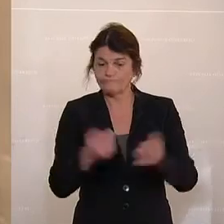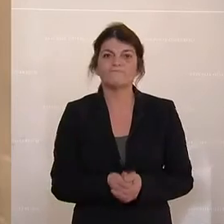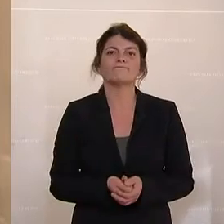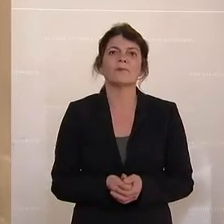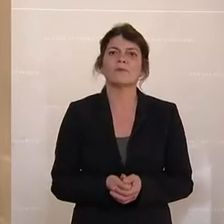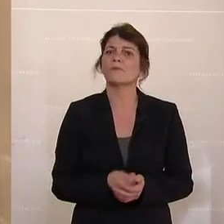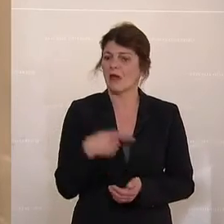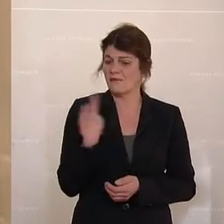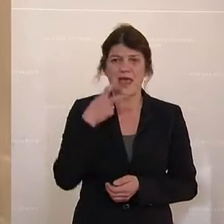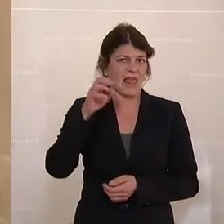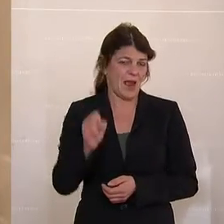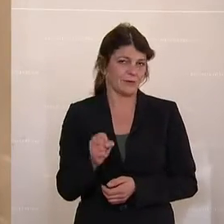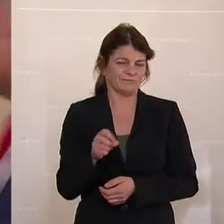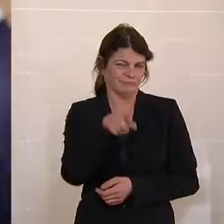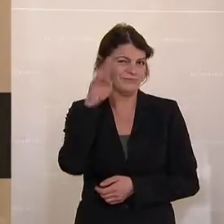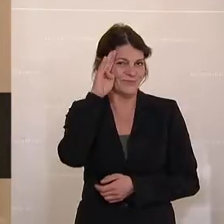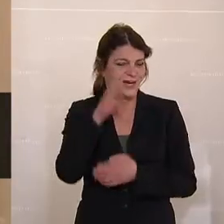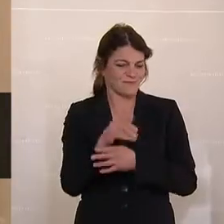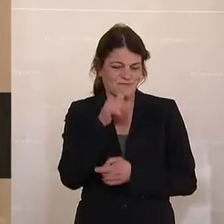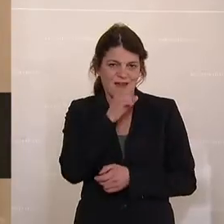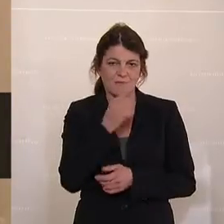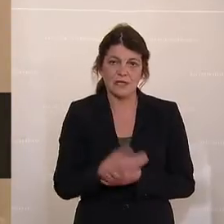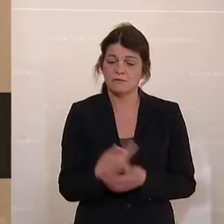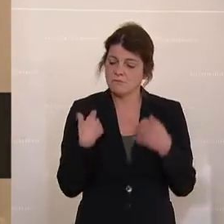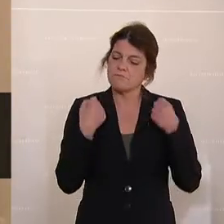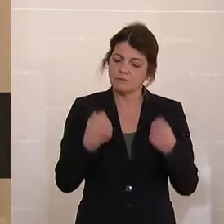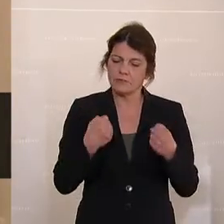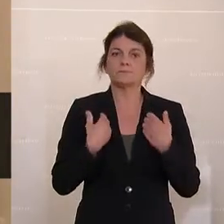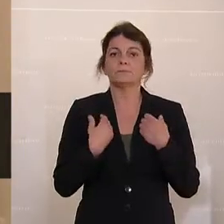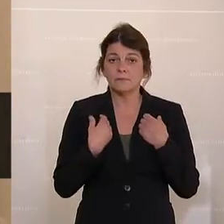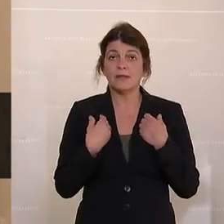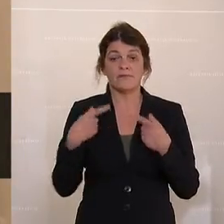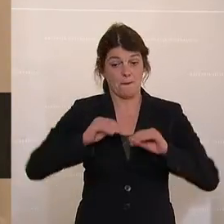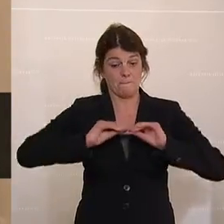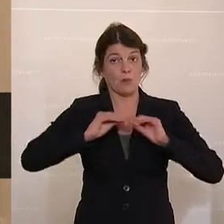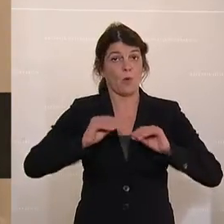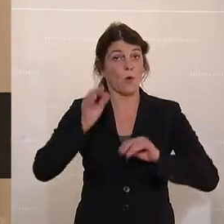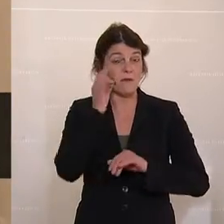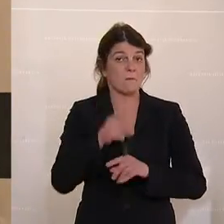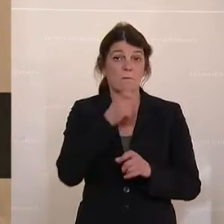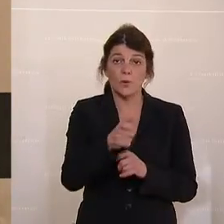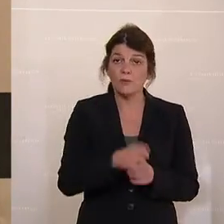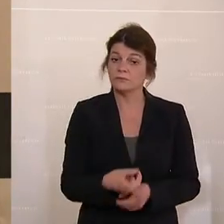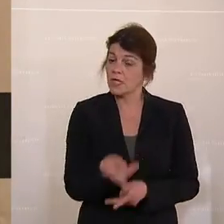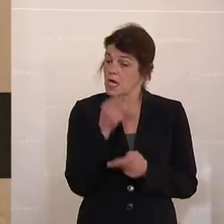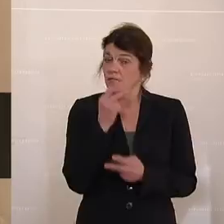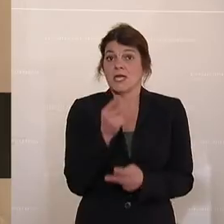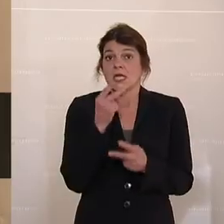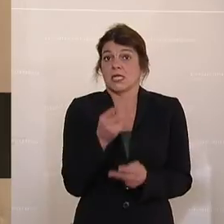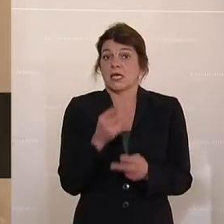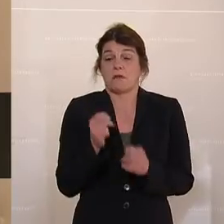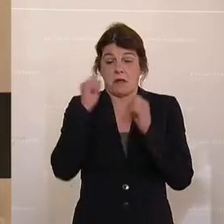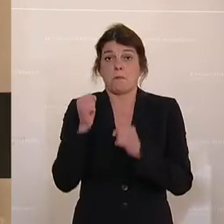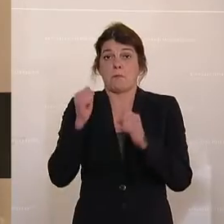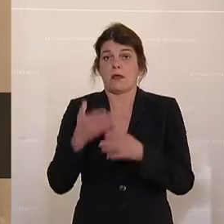Wir NEOS, das ist ja kein Geheimnis, sind fest davon überzeugt, dass der Pädagoginnenberuf der wichtigste in der Republik ist,